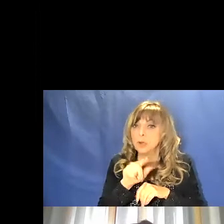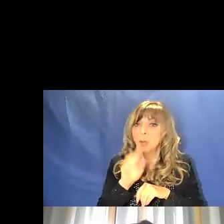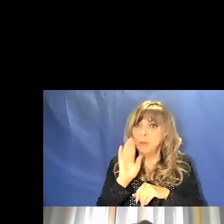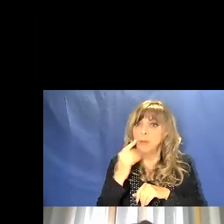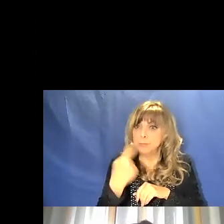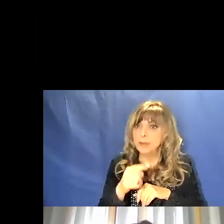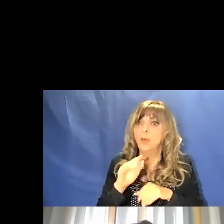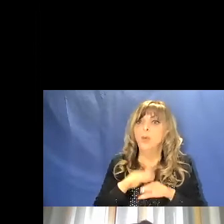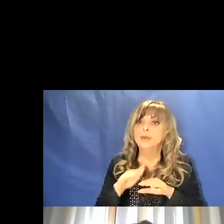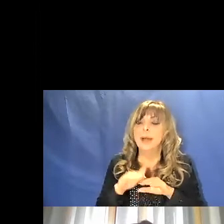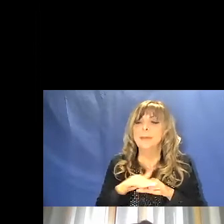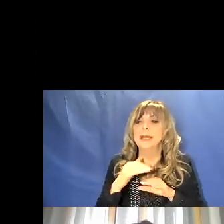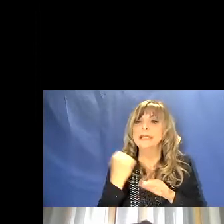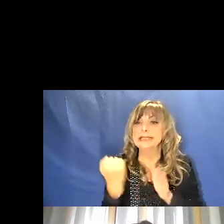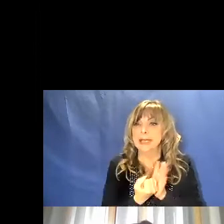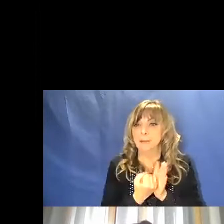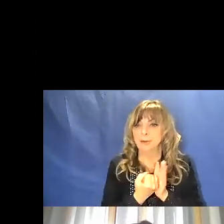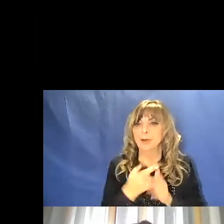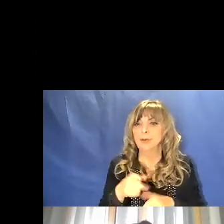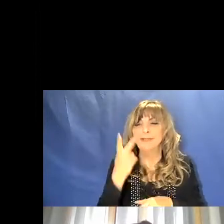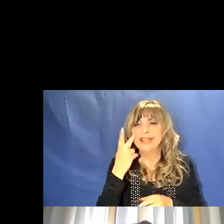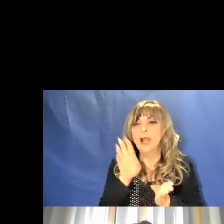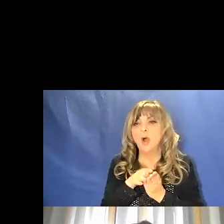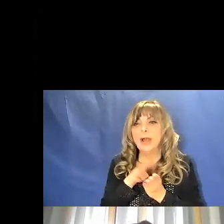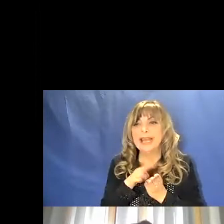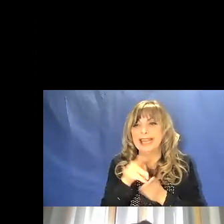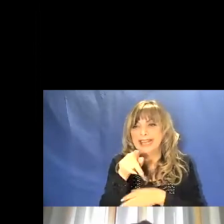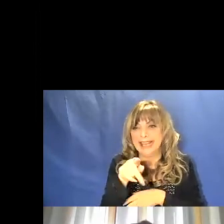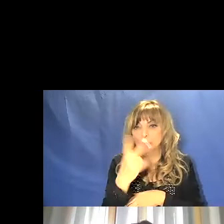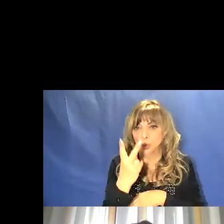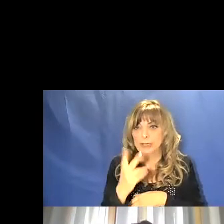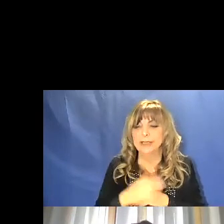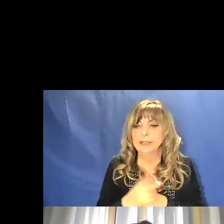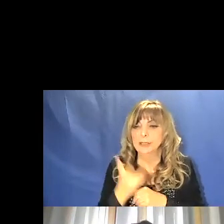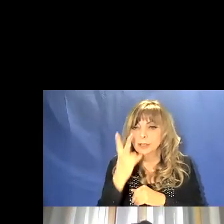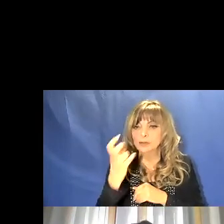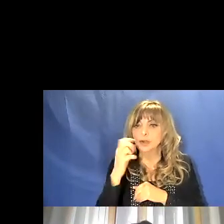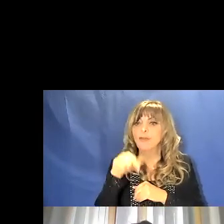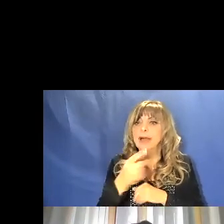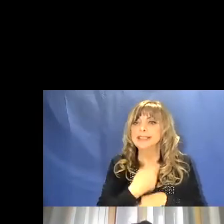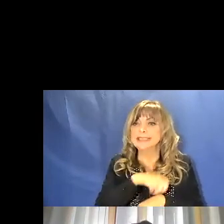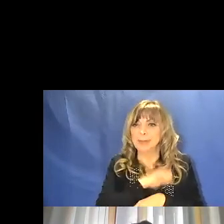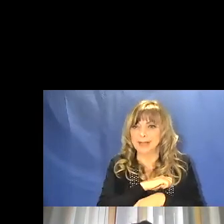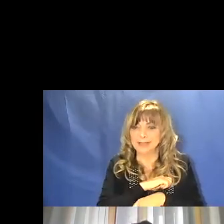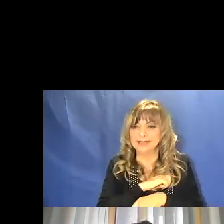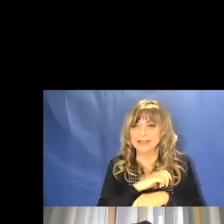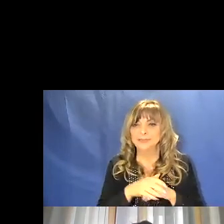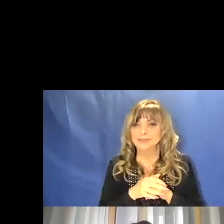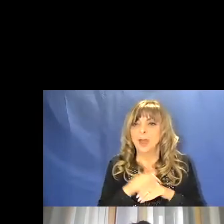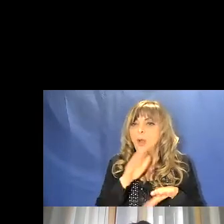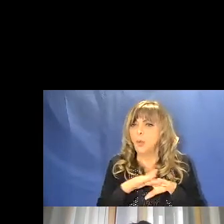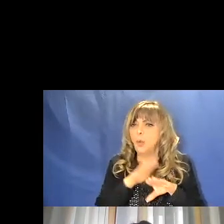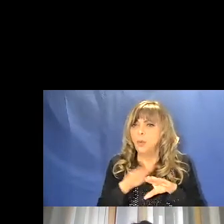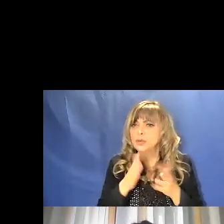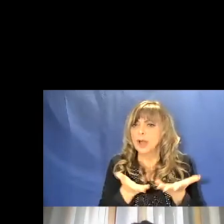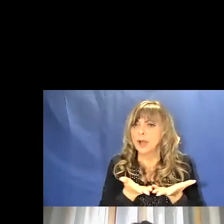Questa che vedete sono due conchiglie che sono state trovate in Spagna che sono state usate